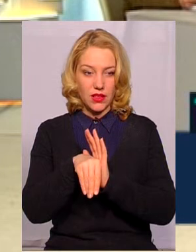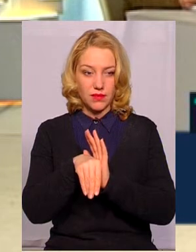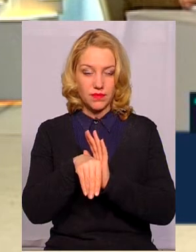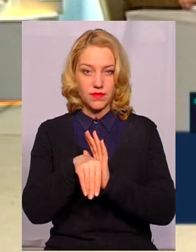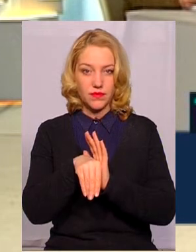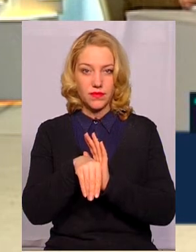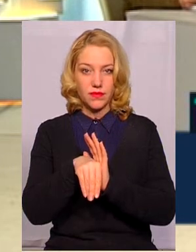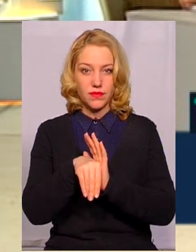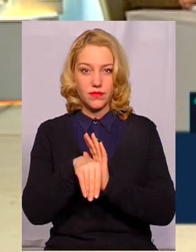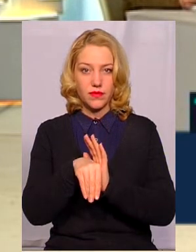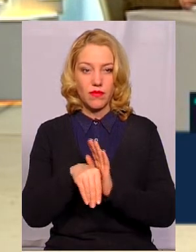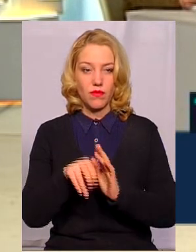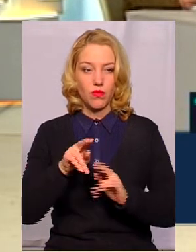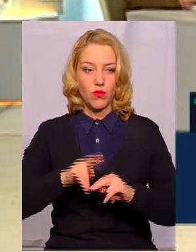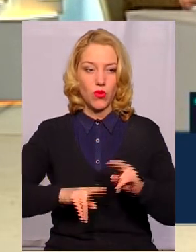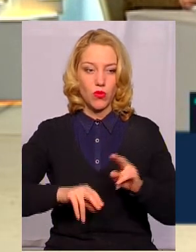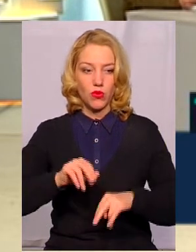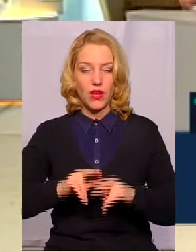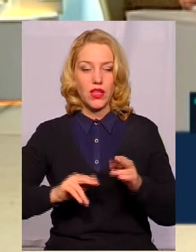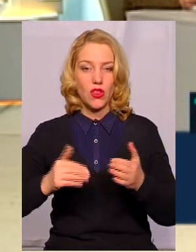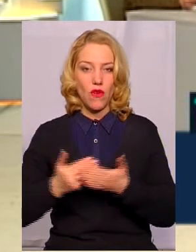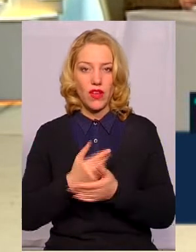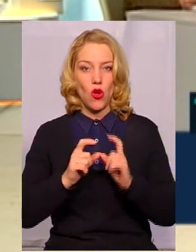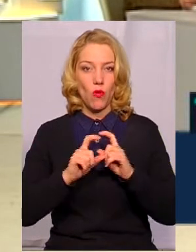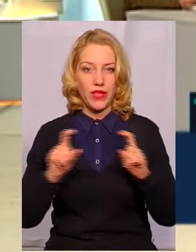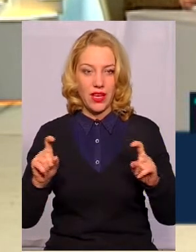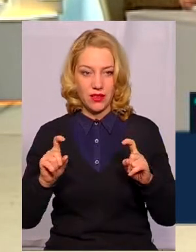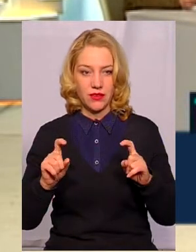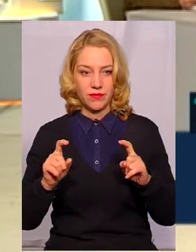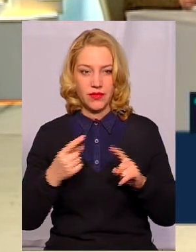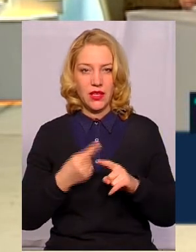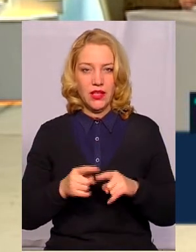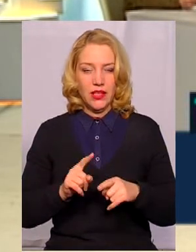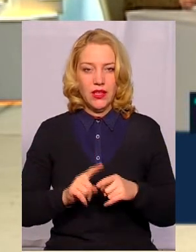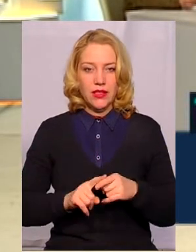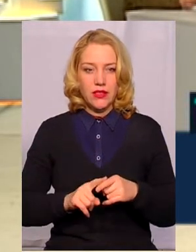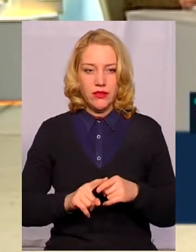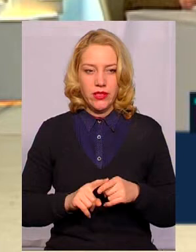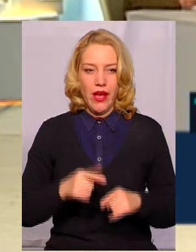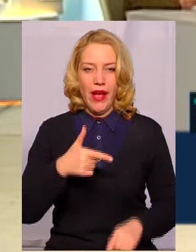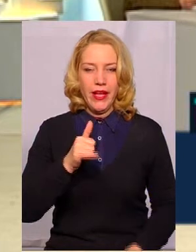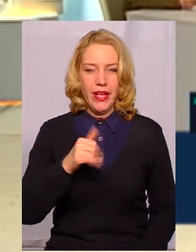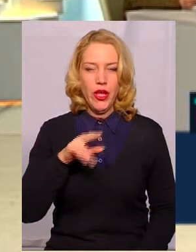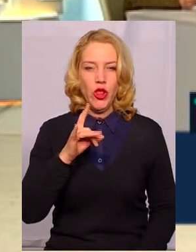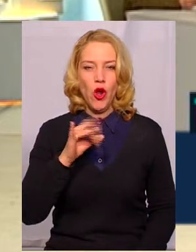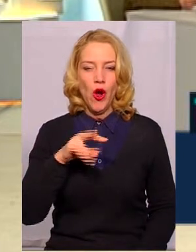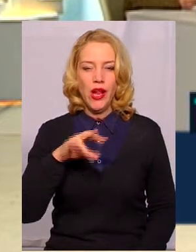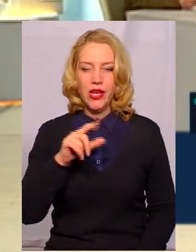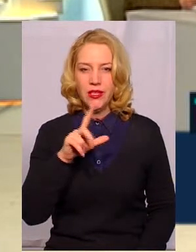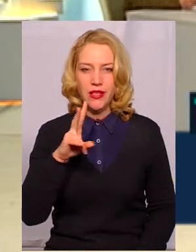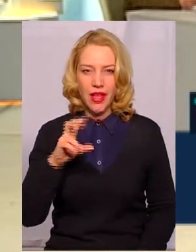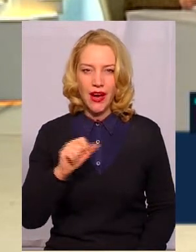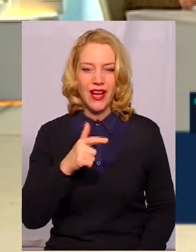верніше, не запровадили, побудували новий об'єкт. Це гідролізна гіпохлорідна